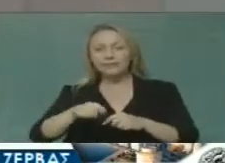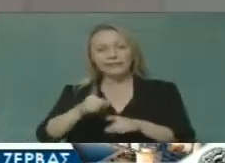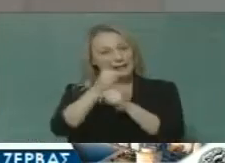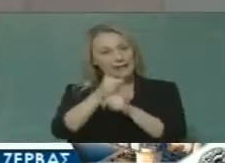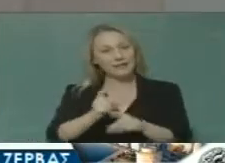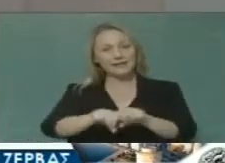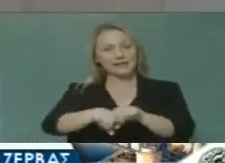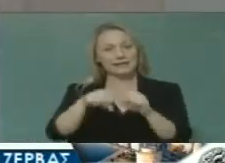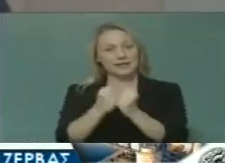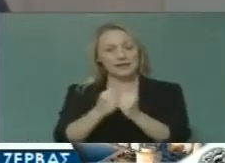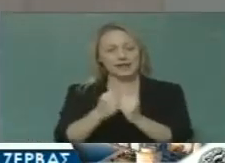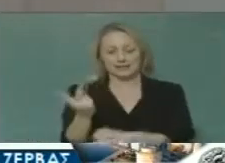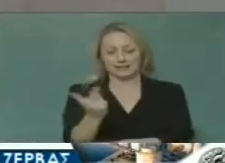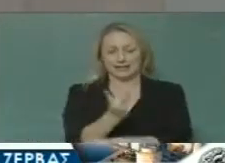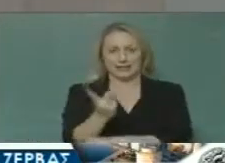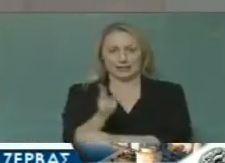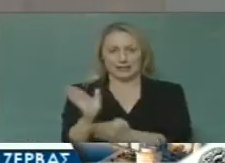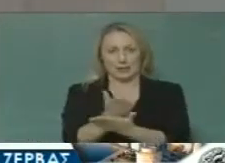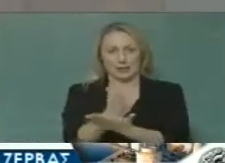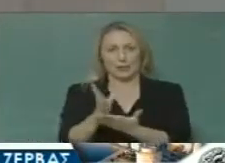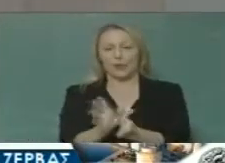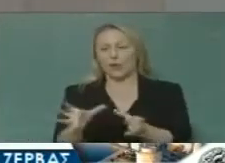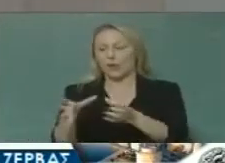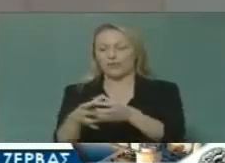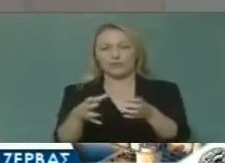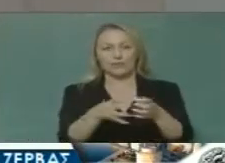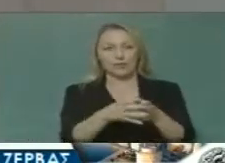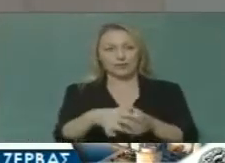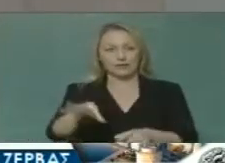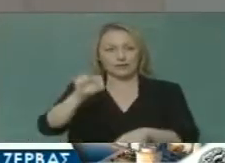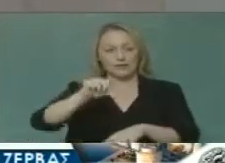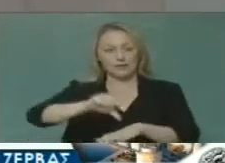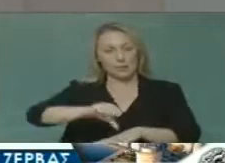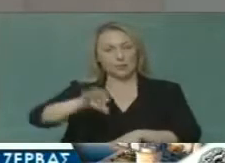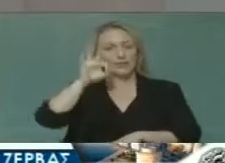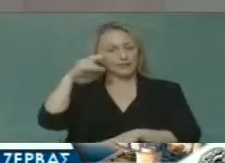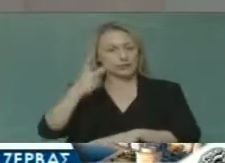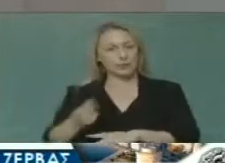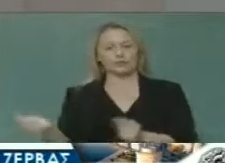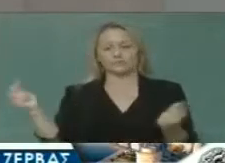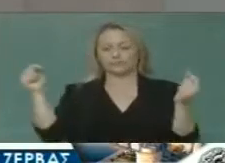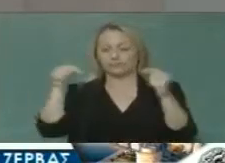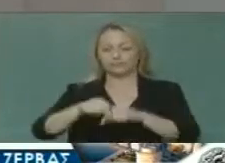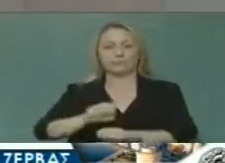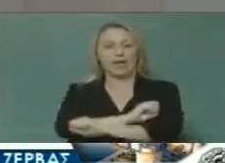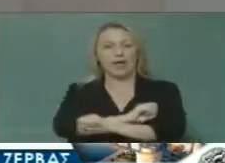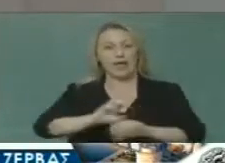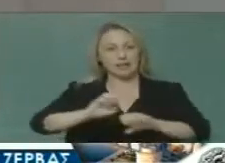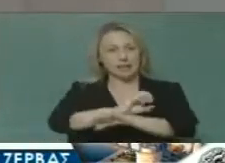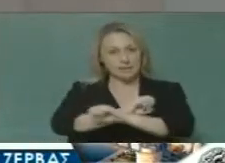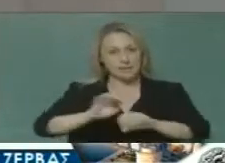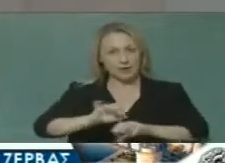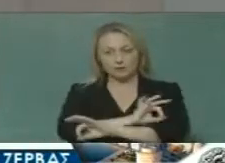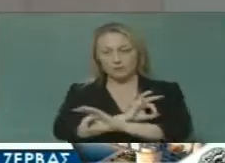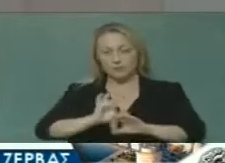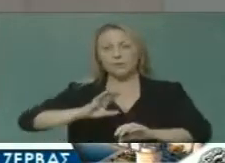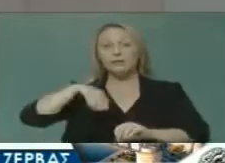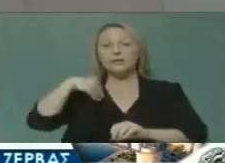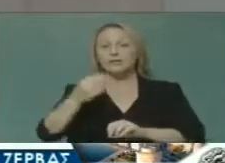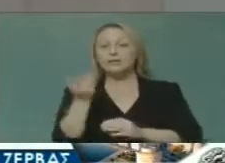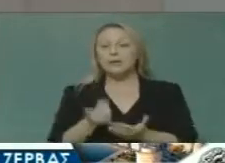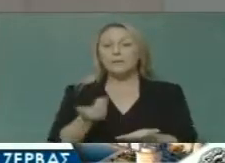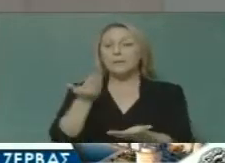συνειδριάσεις με το χ φορέων της πόλης ώστε αφενός να υπάρξει θεσμική ενημέρωση και αφετέρου να υπάρξουν δεσμευτικές